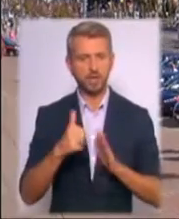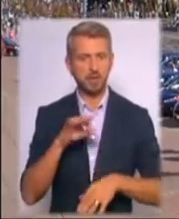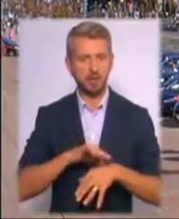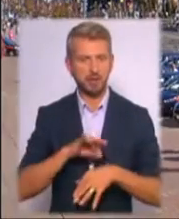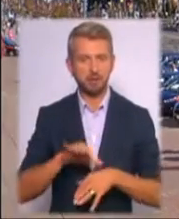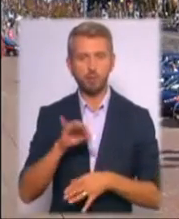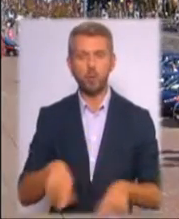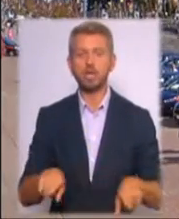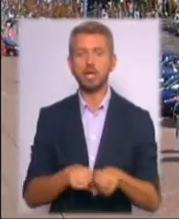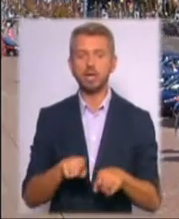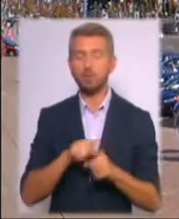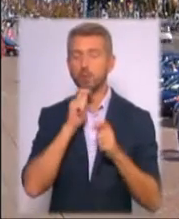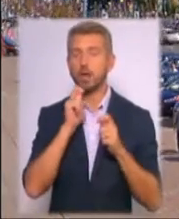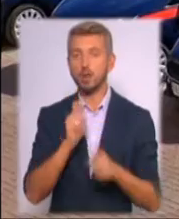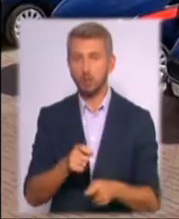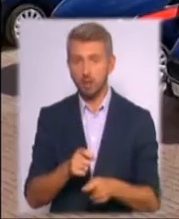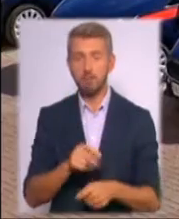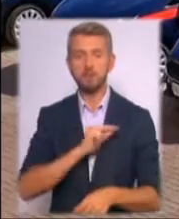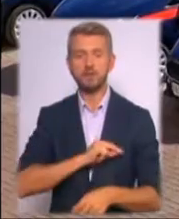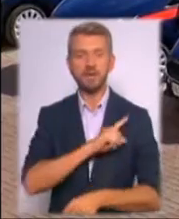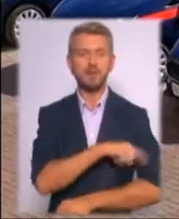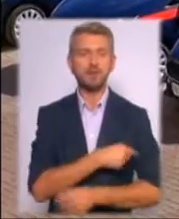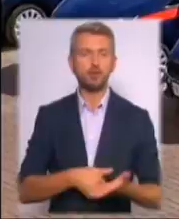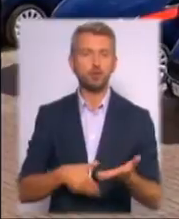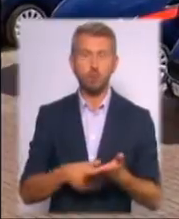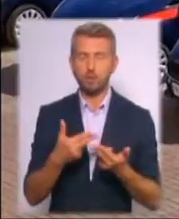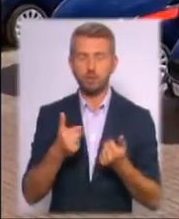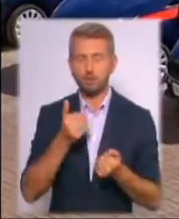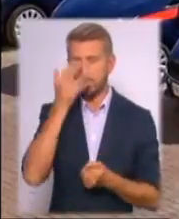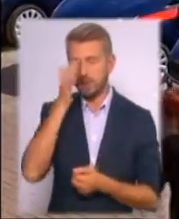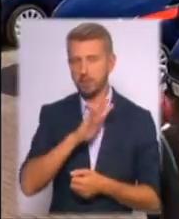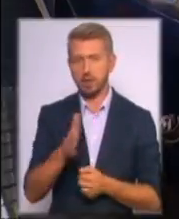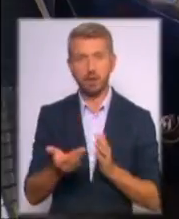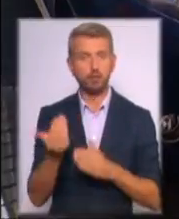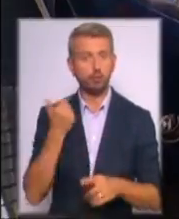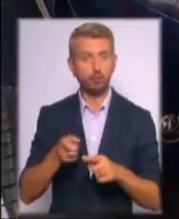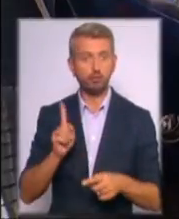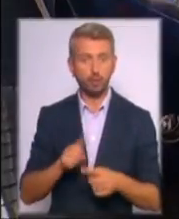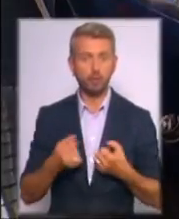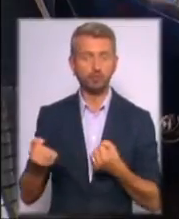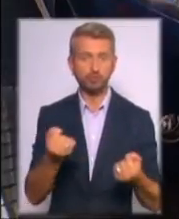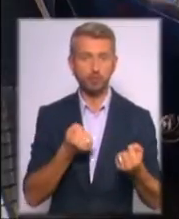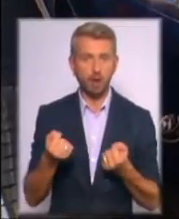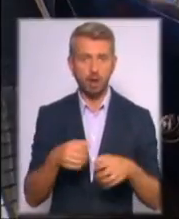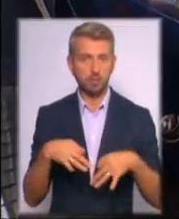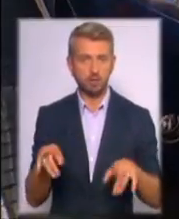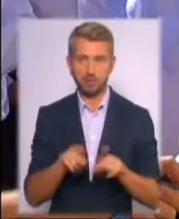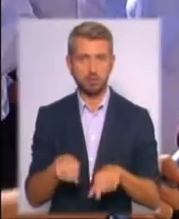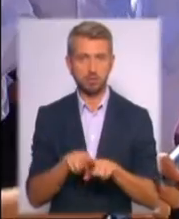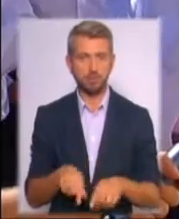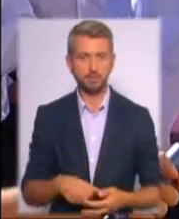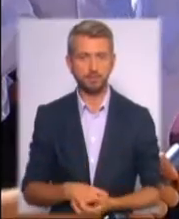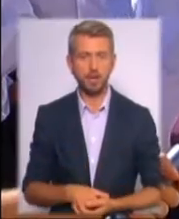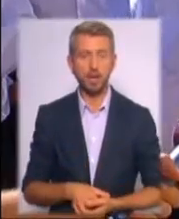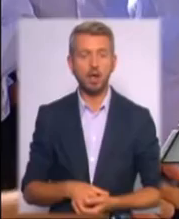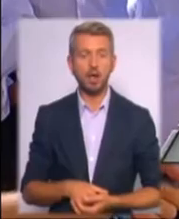подарунки водії медичної допомоги, зізнаються, і не мріяли. Адже до цього незмінно роками доводилось їздити на одних і тих самих машинах. На цьому